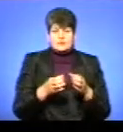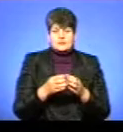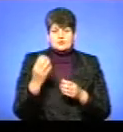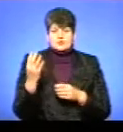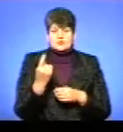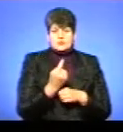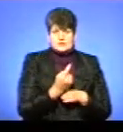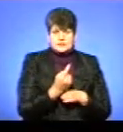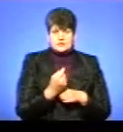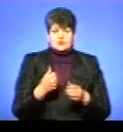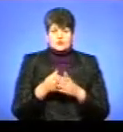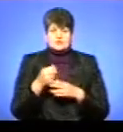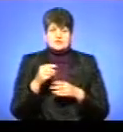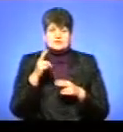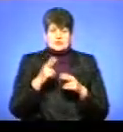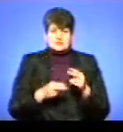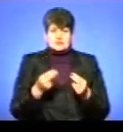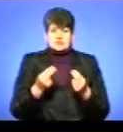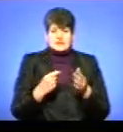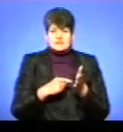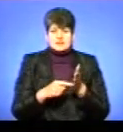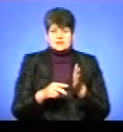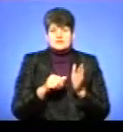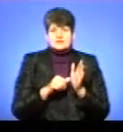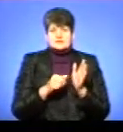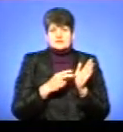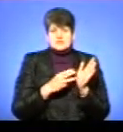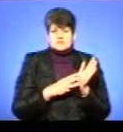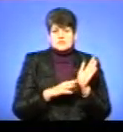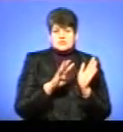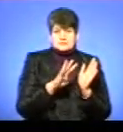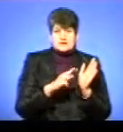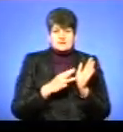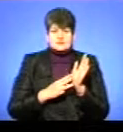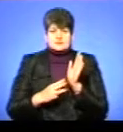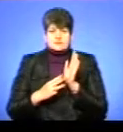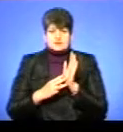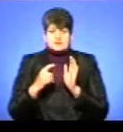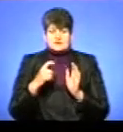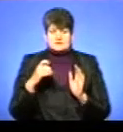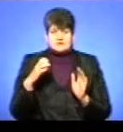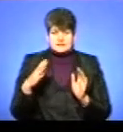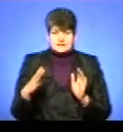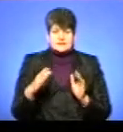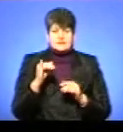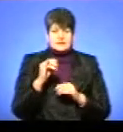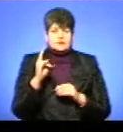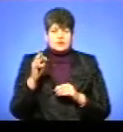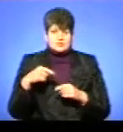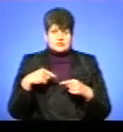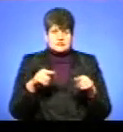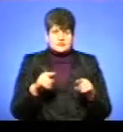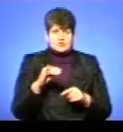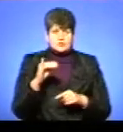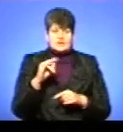завершення гри тернополяни ще відзначилися на 84-й та 88-й хвилинах. Автори м'ячів Іван Когут та Юрій